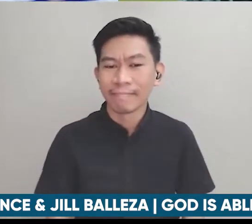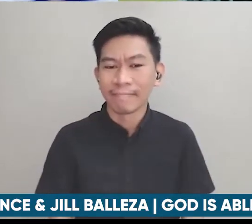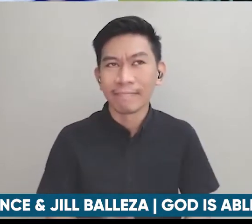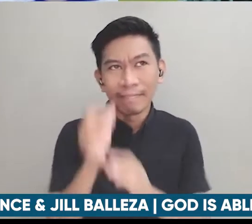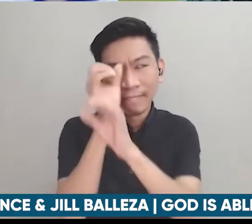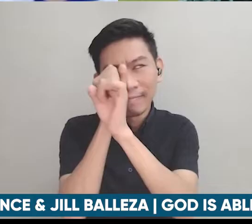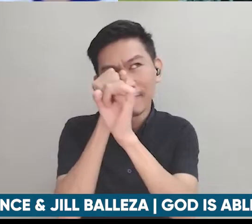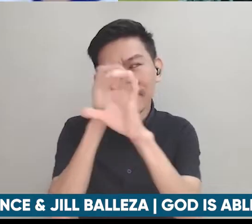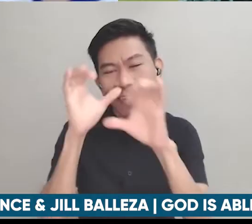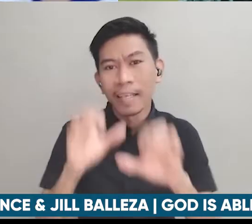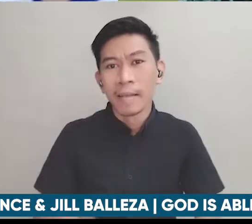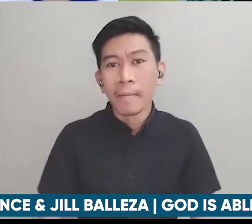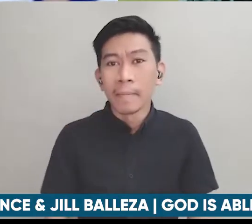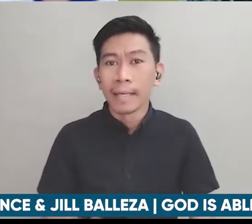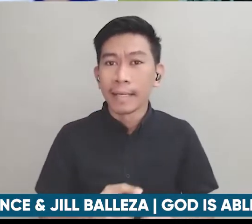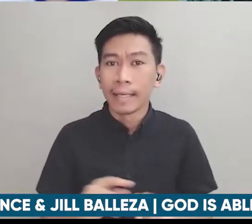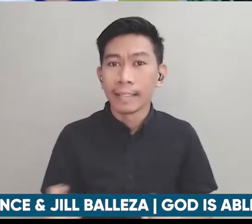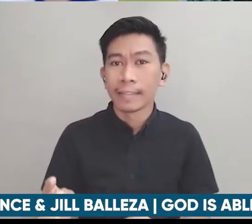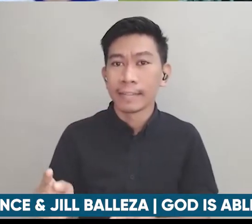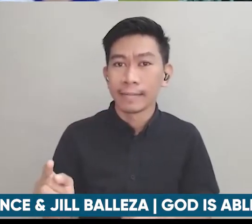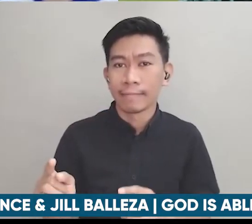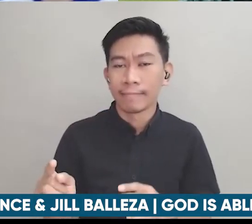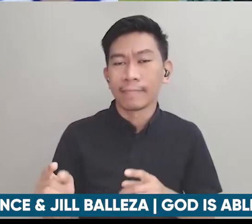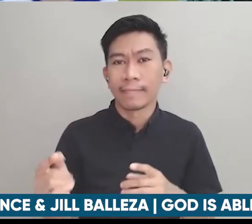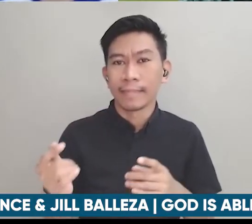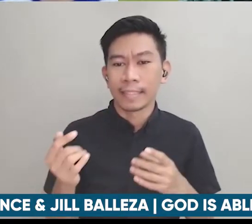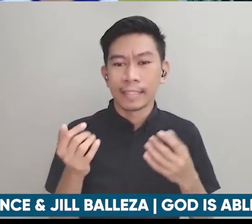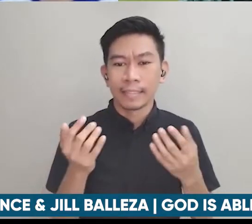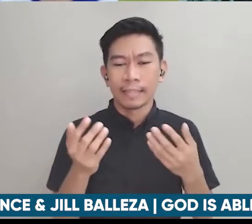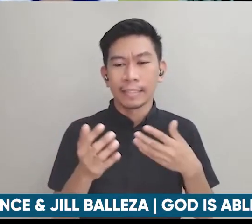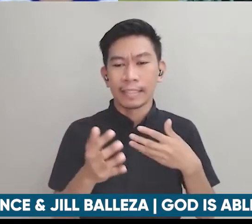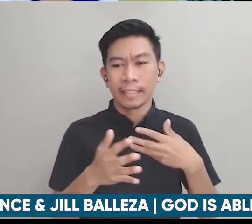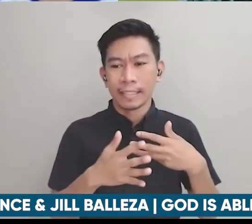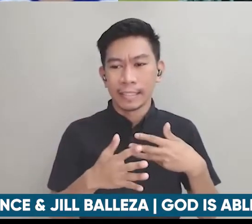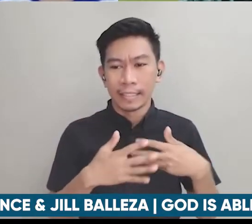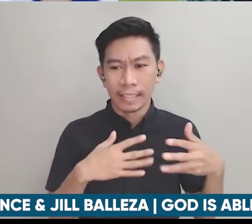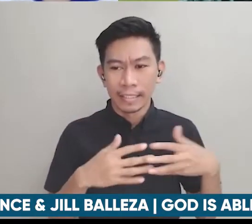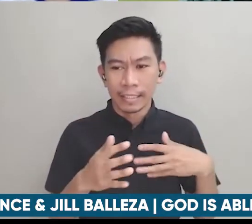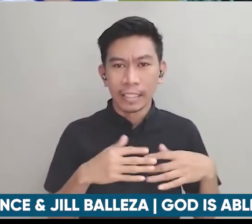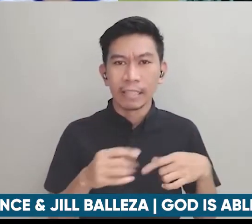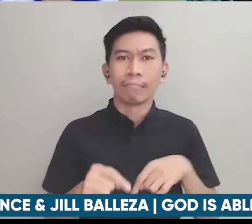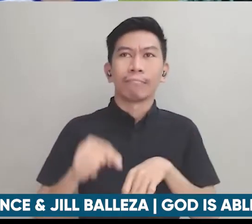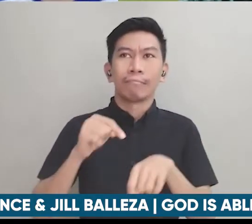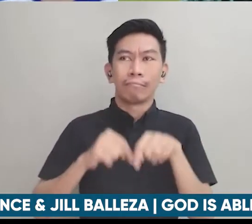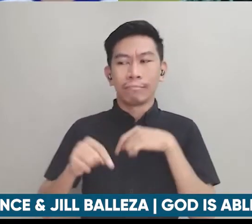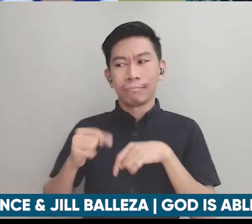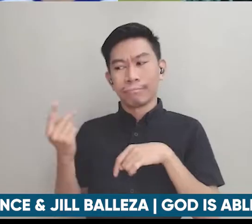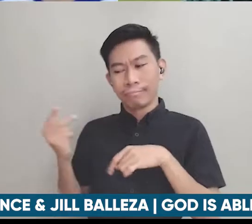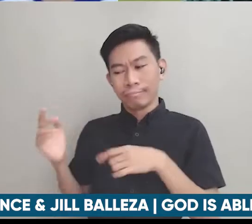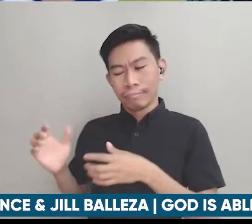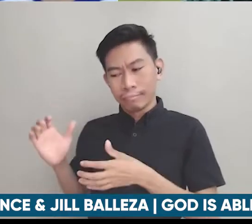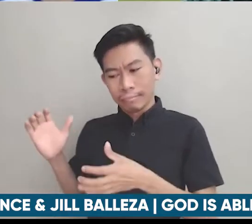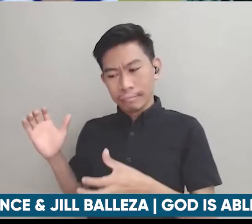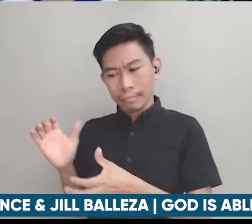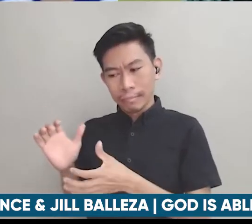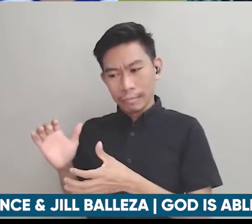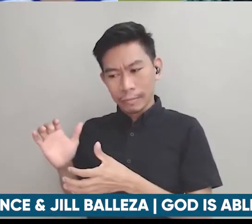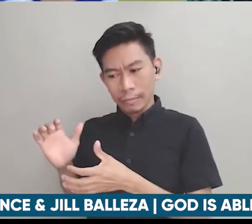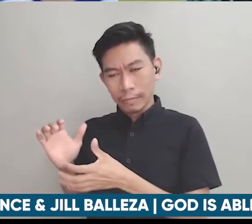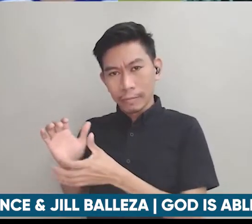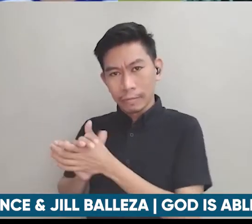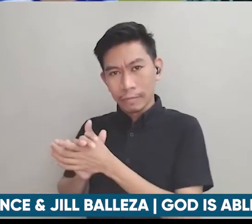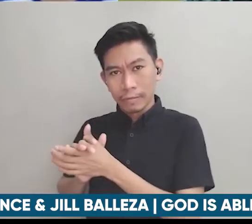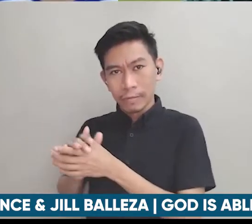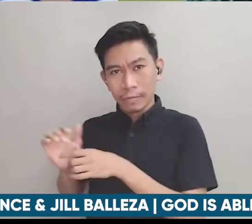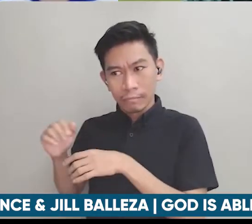nakikita namin na si Lord kahit na maling foot yung pinagsimulan namin binibless niya kami in such a way na gusto